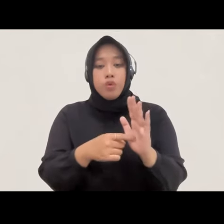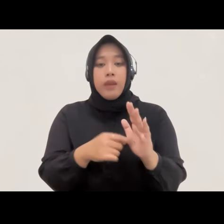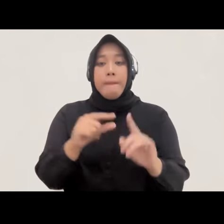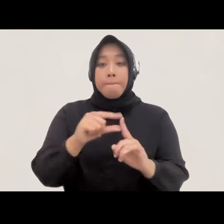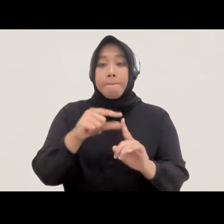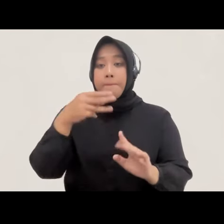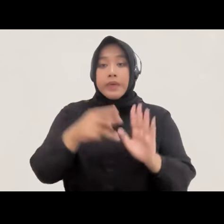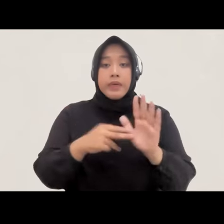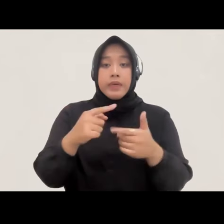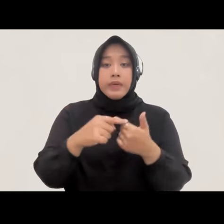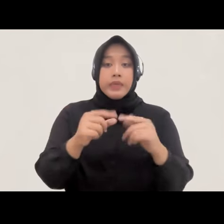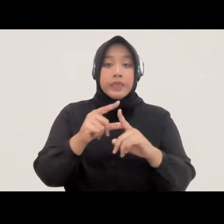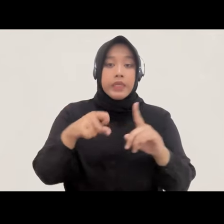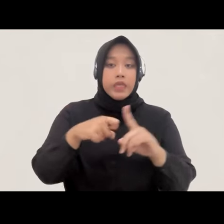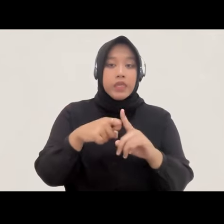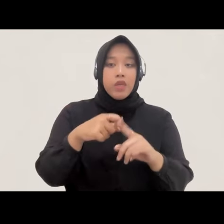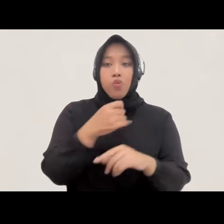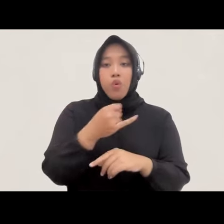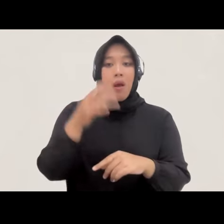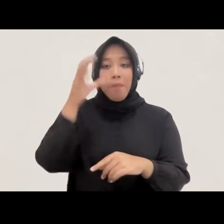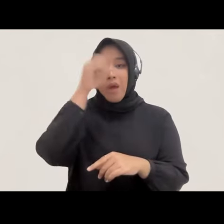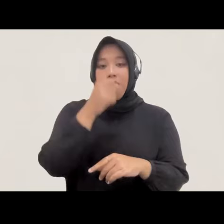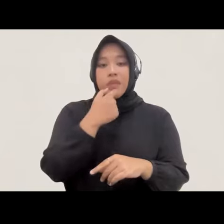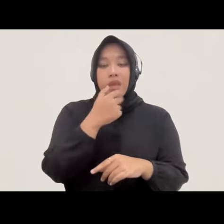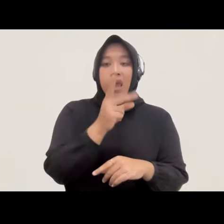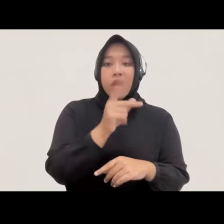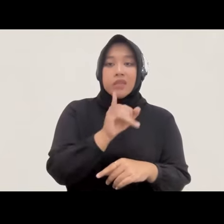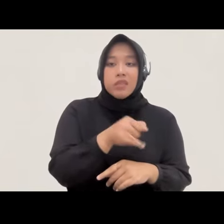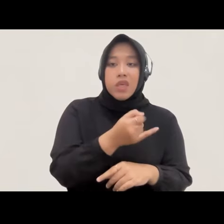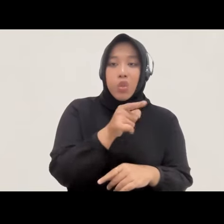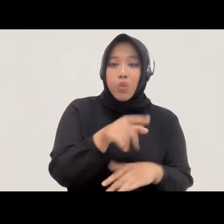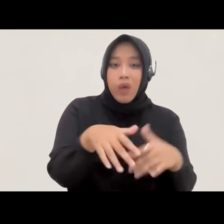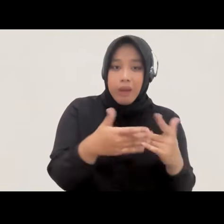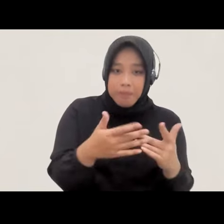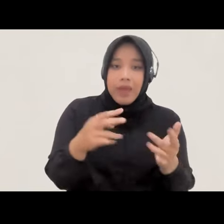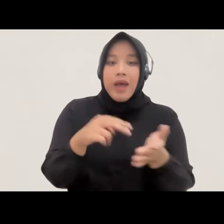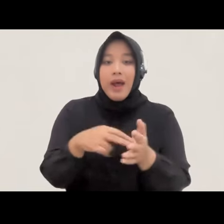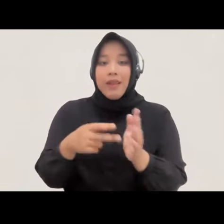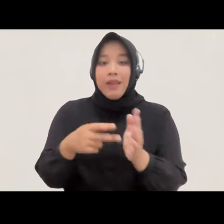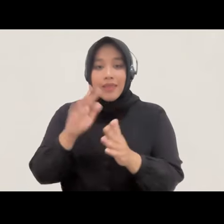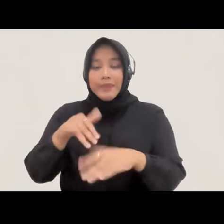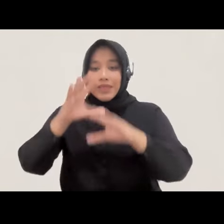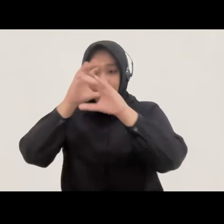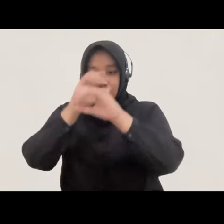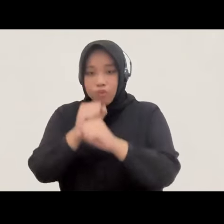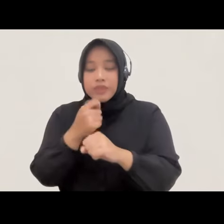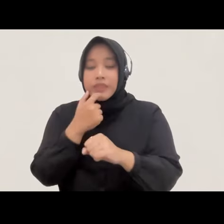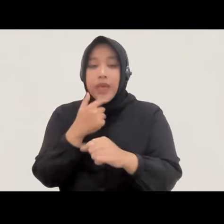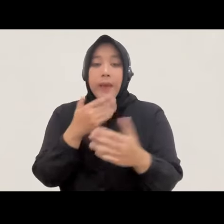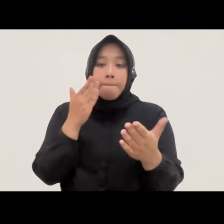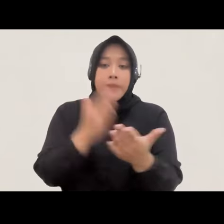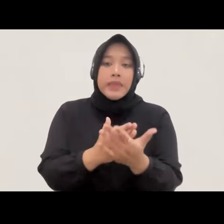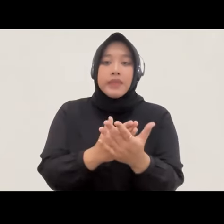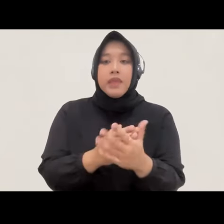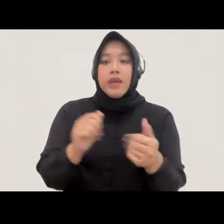pemahaman yang komprehensif tentang apa itu keadilan restoratif dan bagaimana tadi definisinya masih berfokus pada penghentian perkara untuk mengurangi